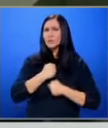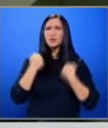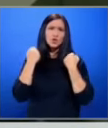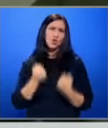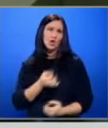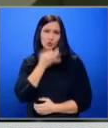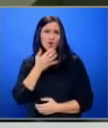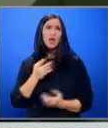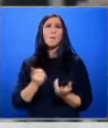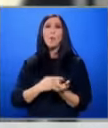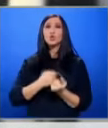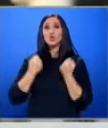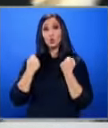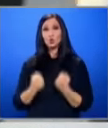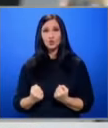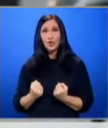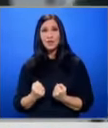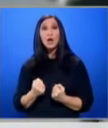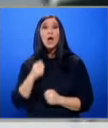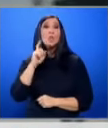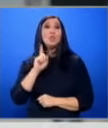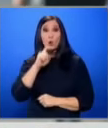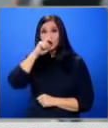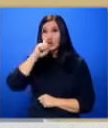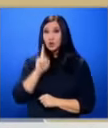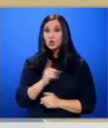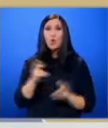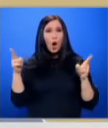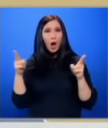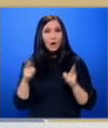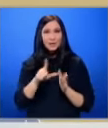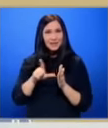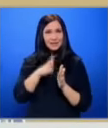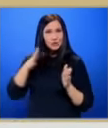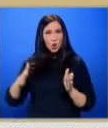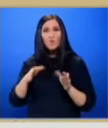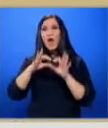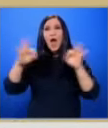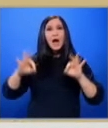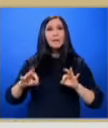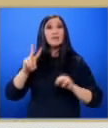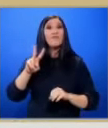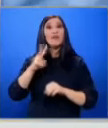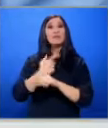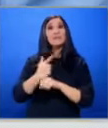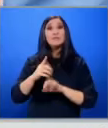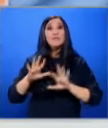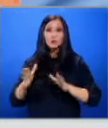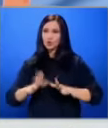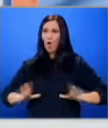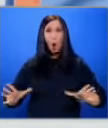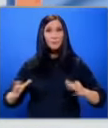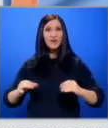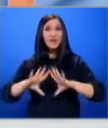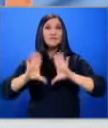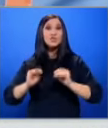тежки случаи Или по-чести осложнения Но значително в кратки срока В рамките на две седмици Ще обхване вероятно всички региони Това